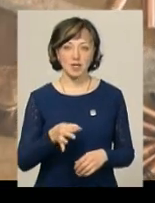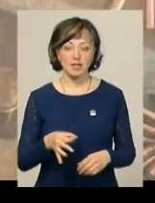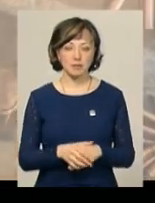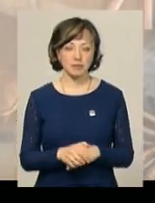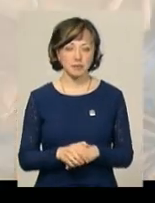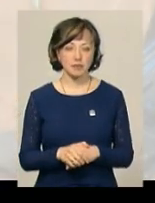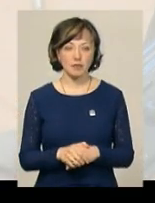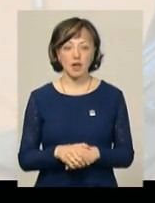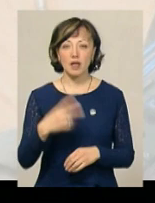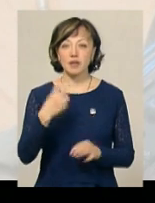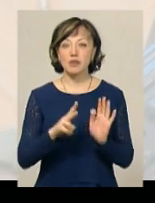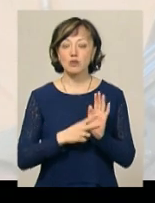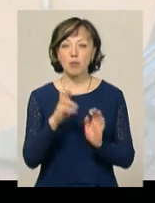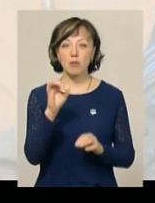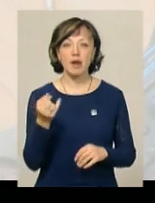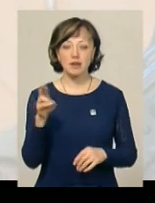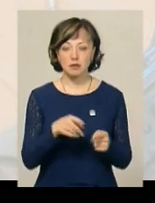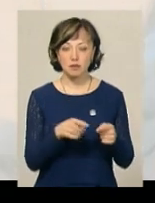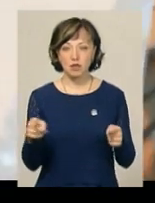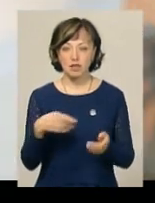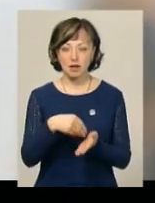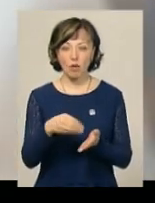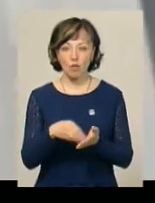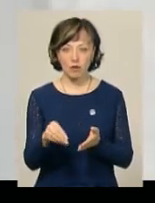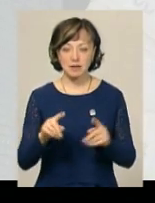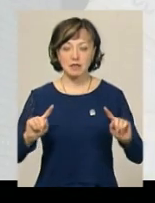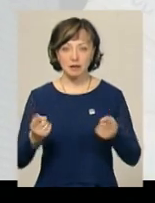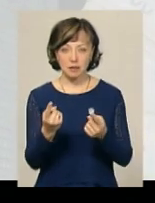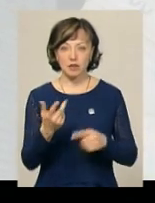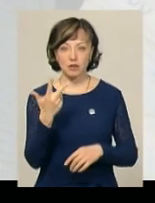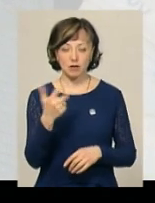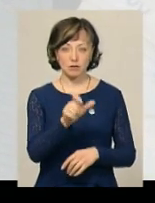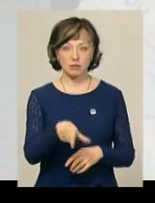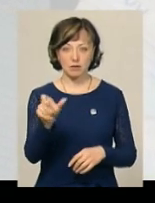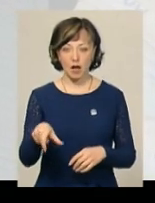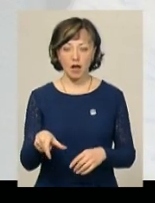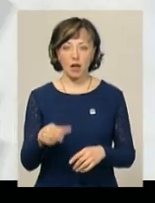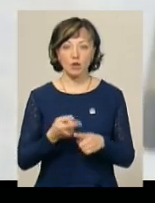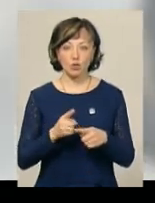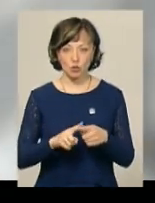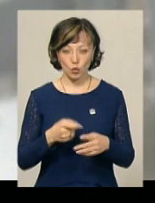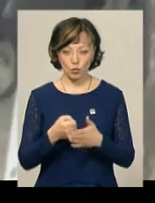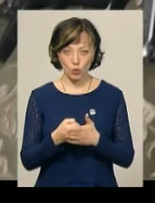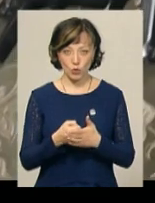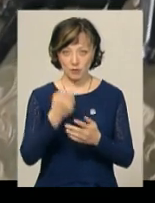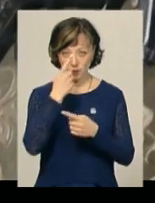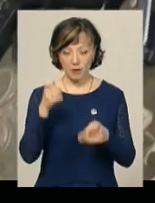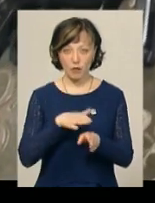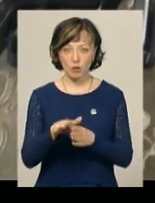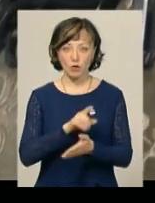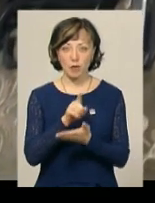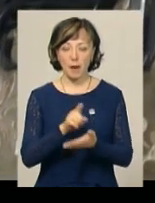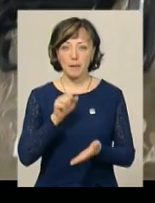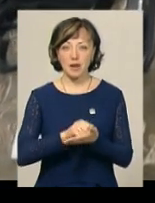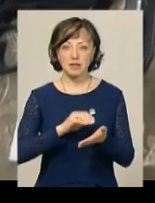Глега. Нагадаю, 27 березня під час оперативної закупки затримано трьох осіб. До цього, за інформацією виконувачки обов'язків